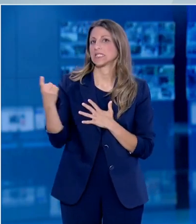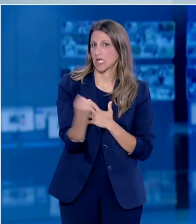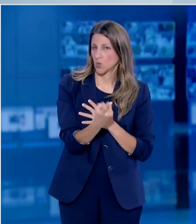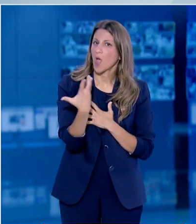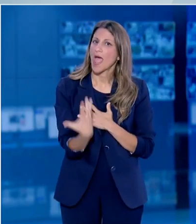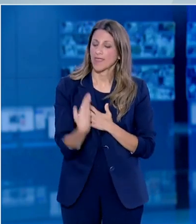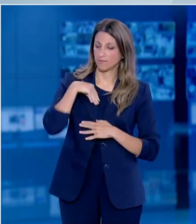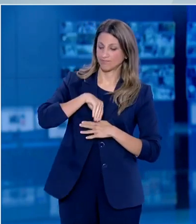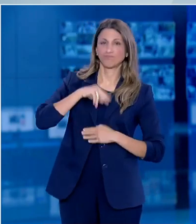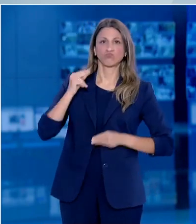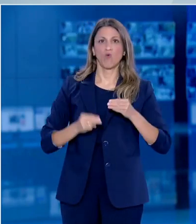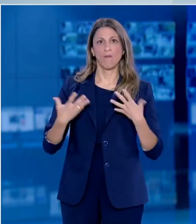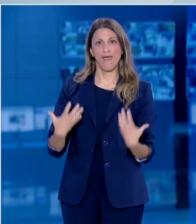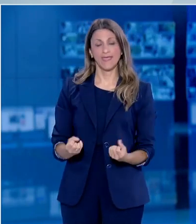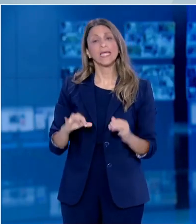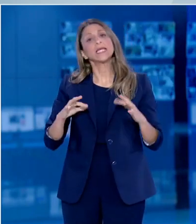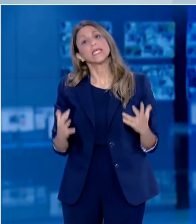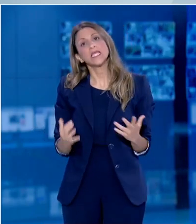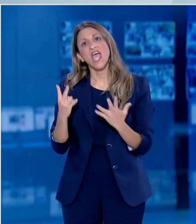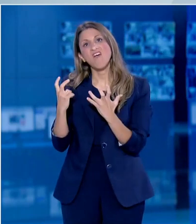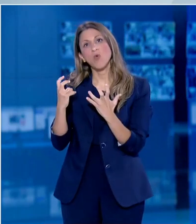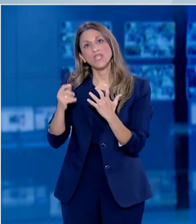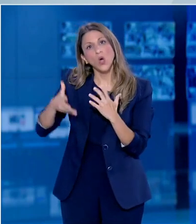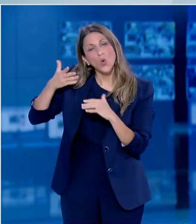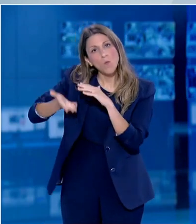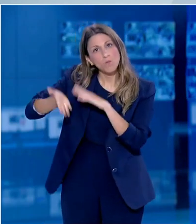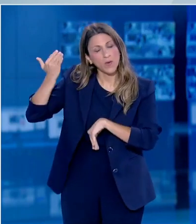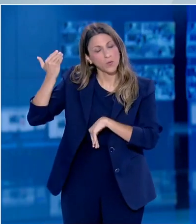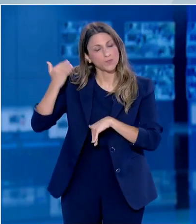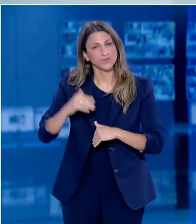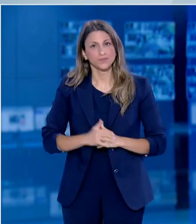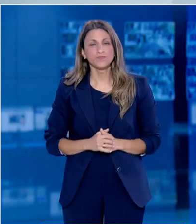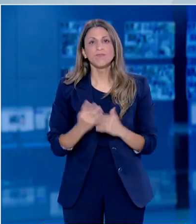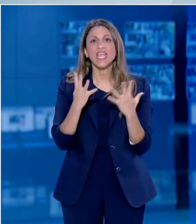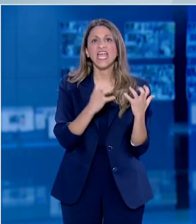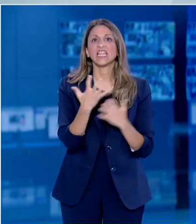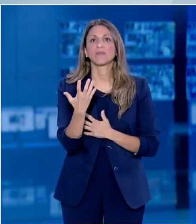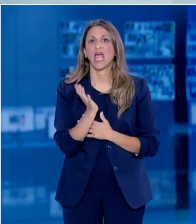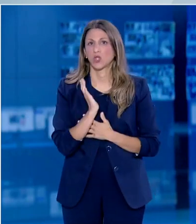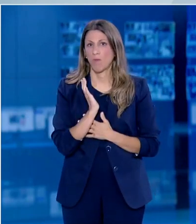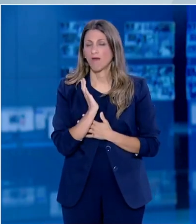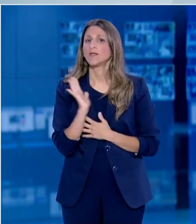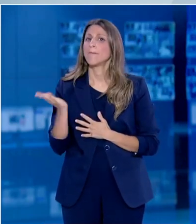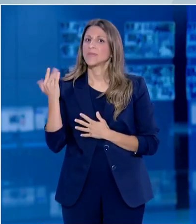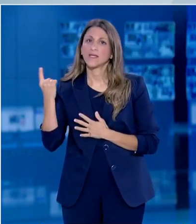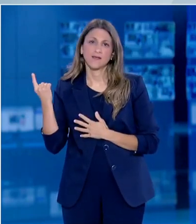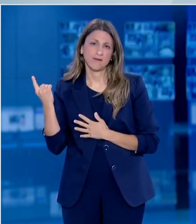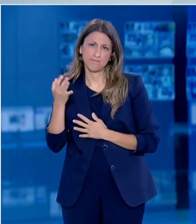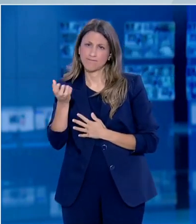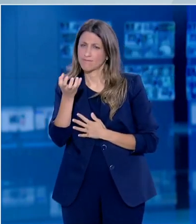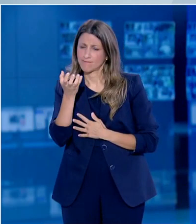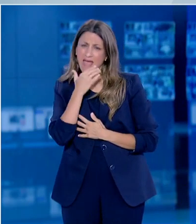έχει υποκείμενο νόσημα ή έχουν ηλικία 70 ετών και άνω. 95 ασθενείς έχουν εξέλθει από τη ΣΜΕΤ.